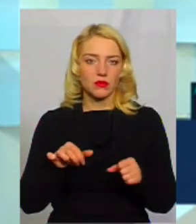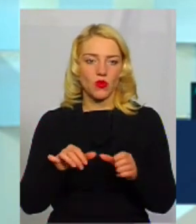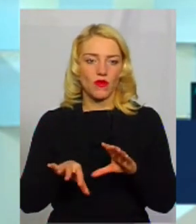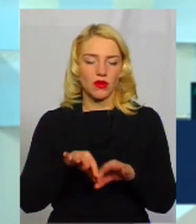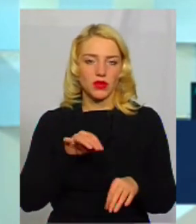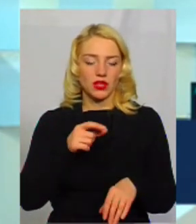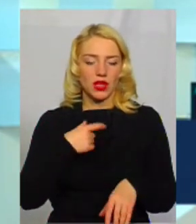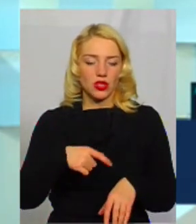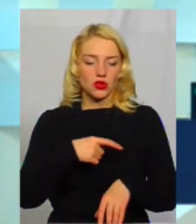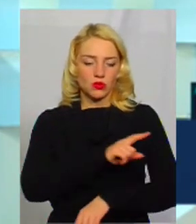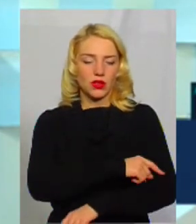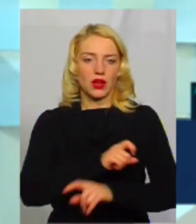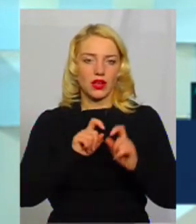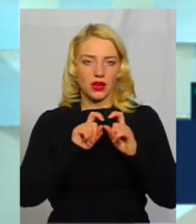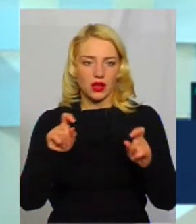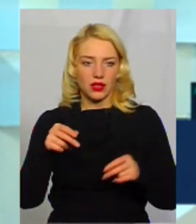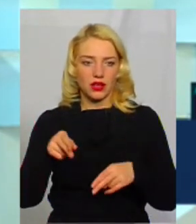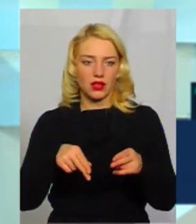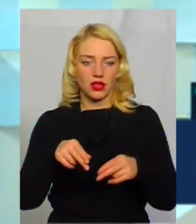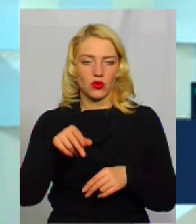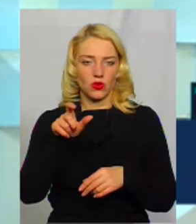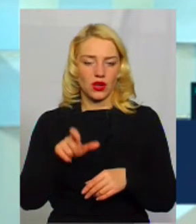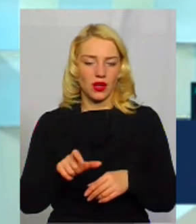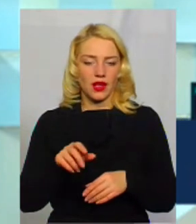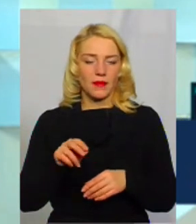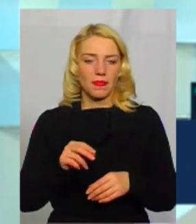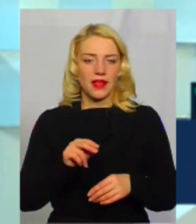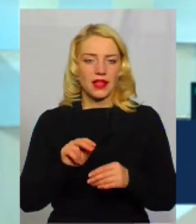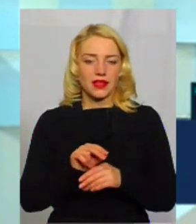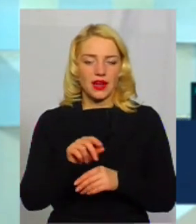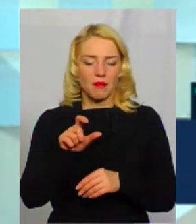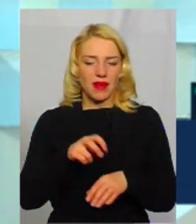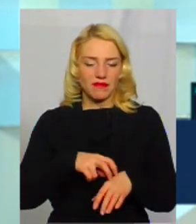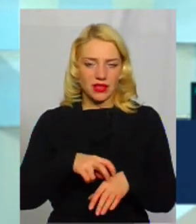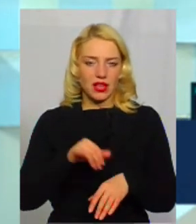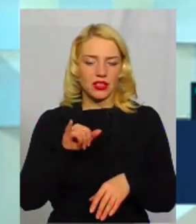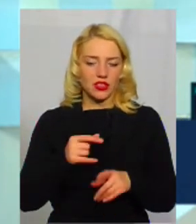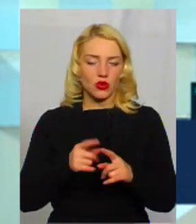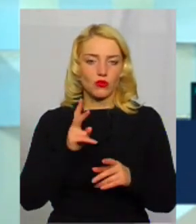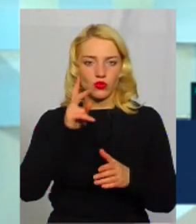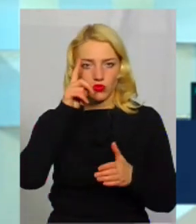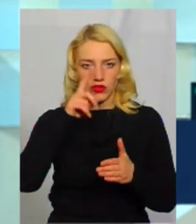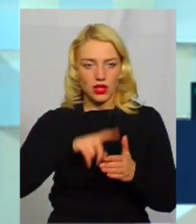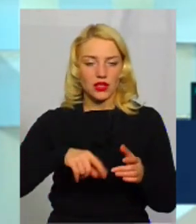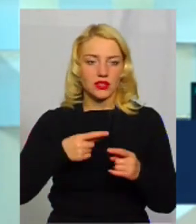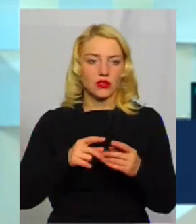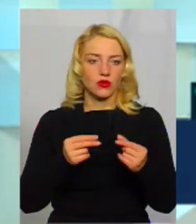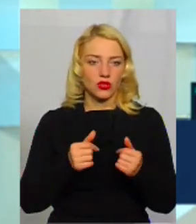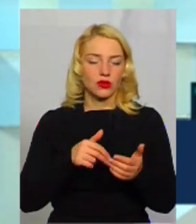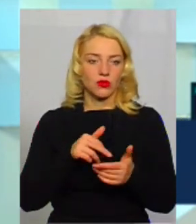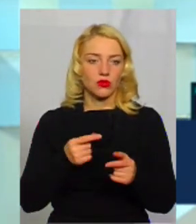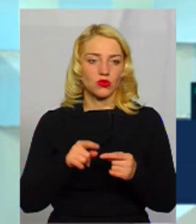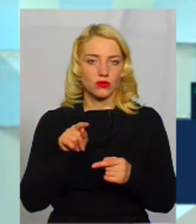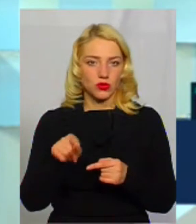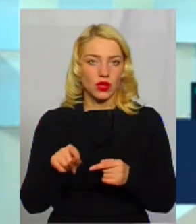хірурга, терапевта, в якому він довірає і тільки кошти підуть в цей заклад. Тому